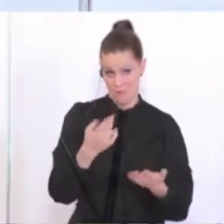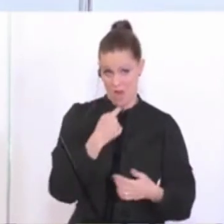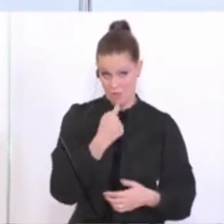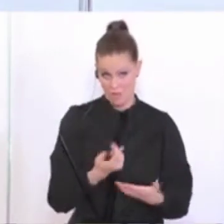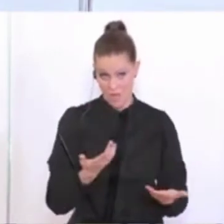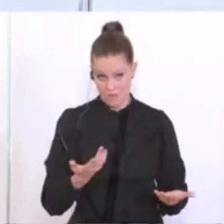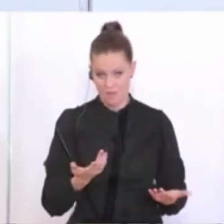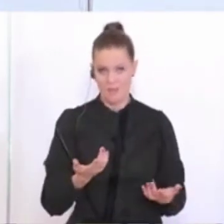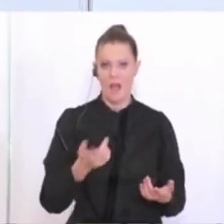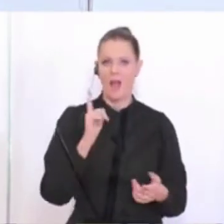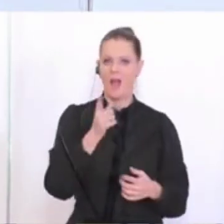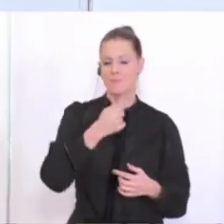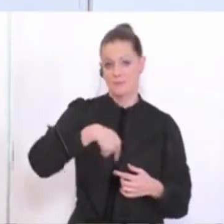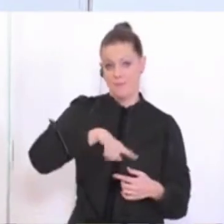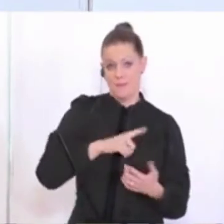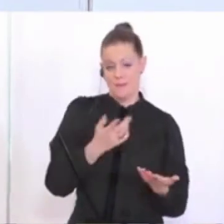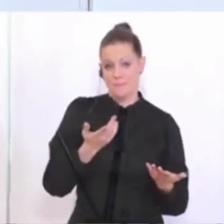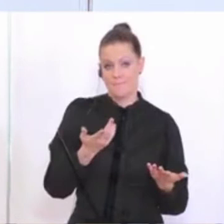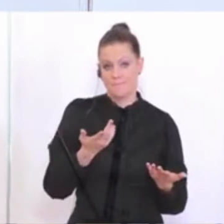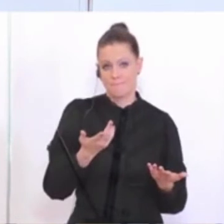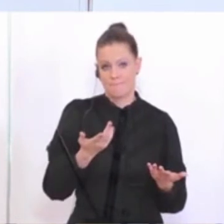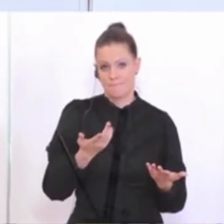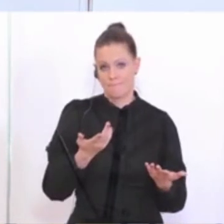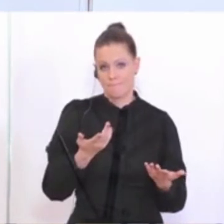da würden wir auf die